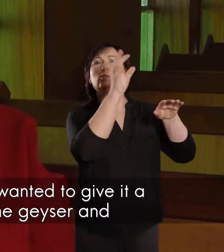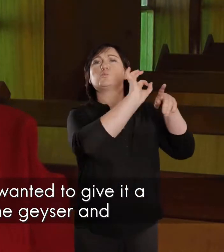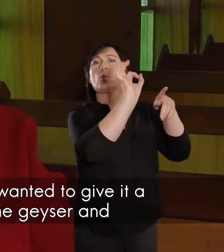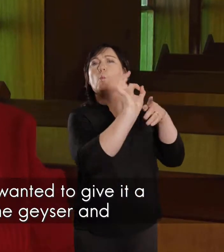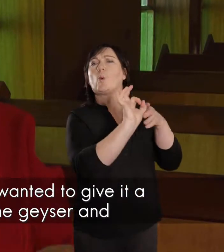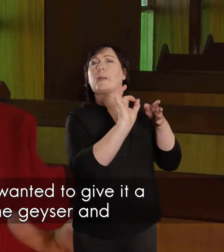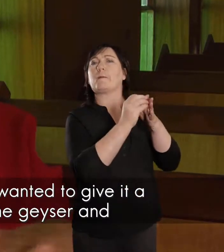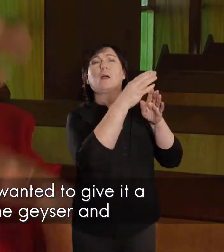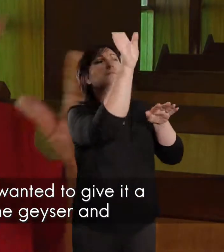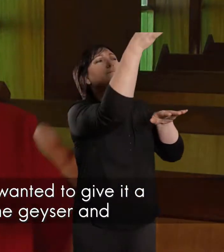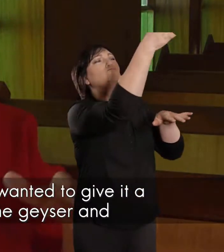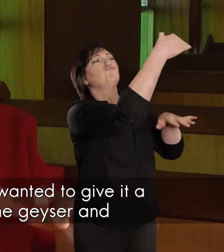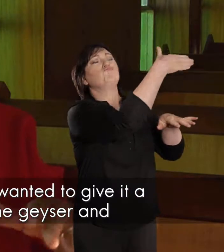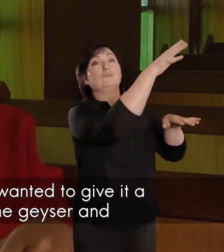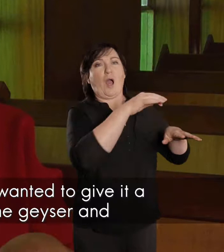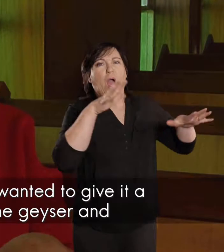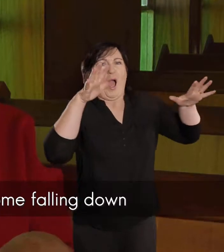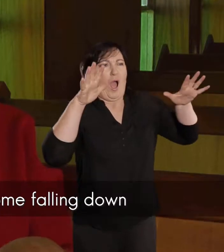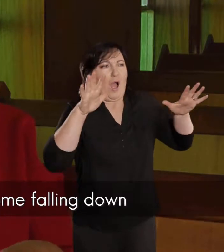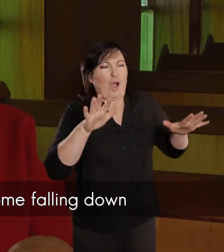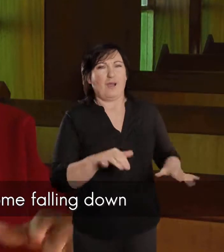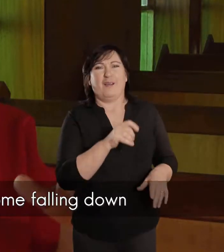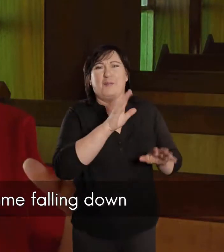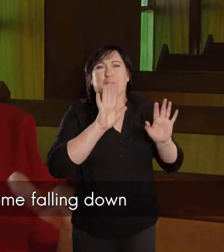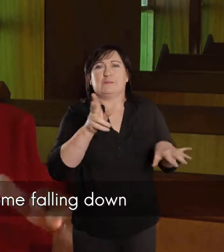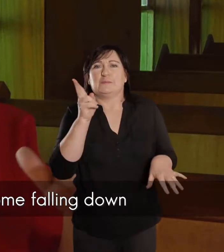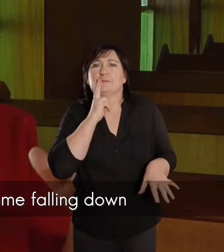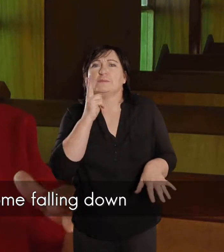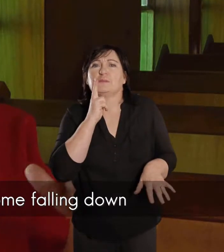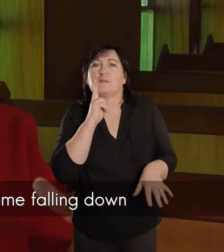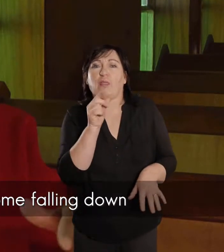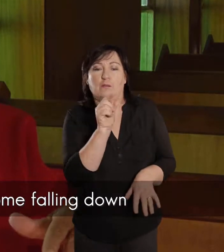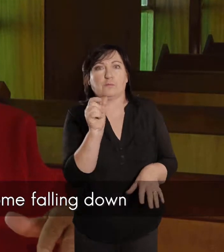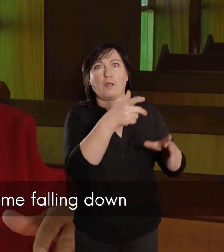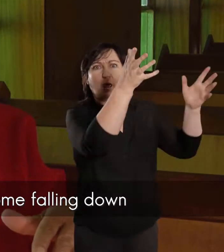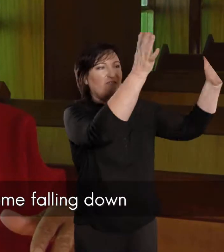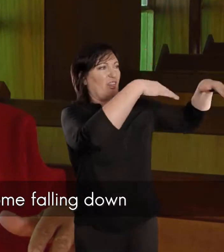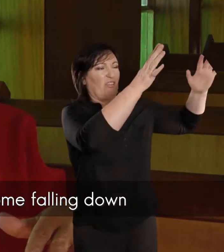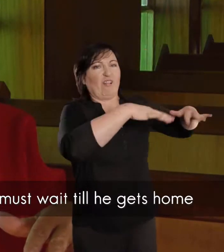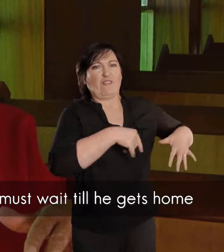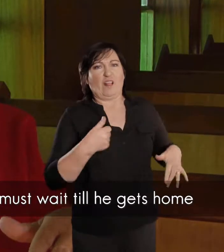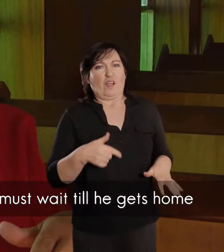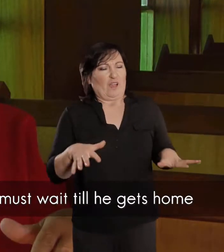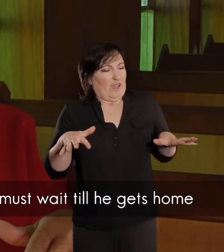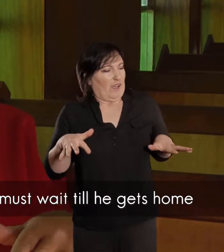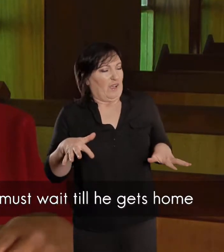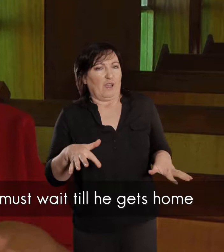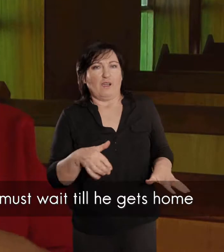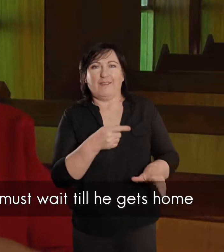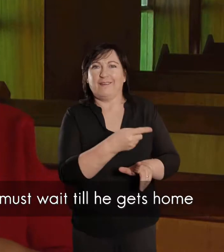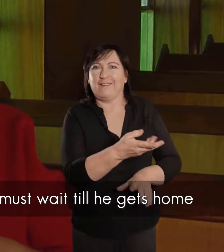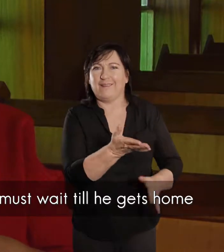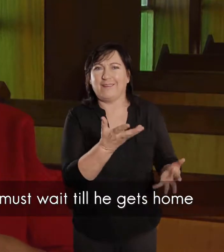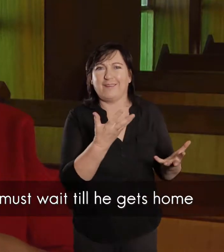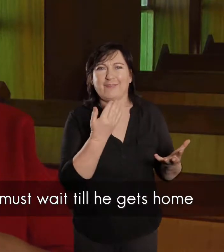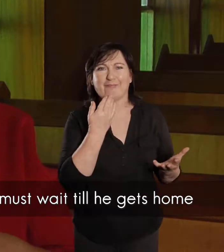pas, toe die stof, hier val een klompseke redstompies af, waar vanaf kom dat nou?